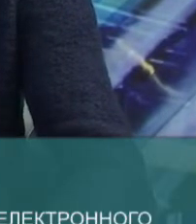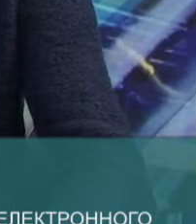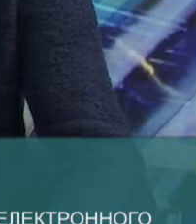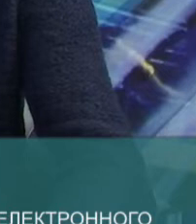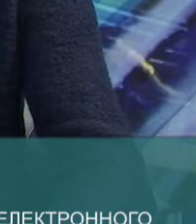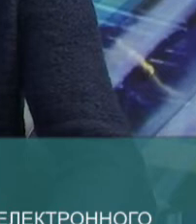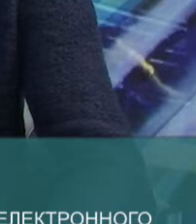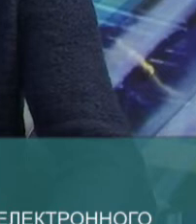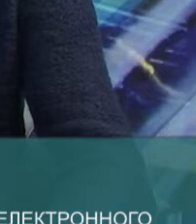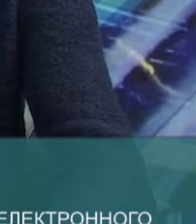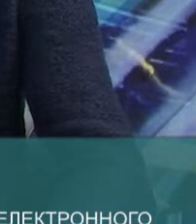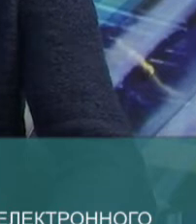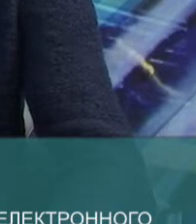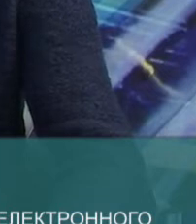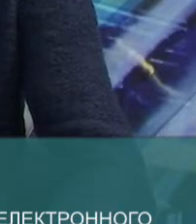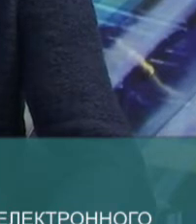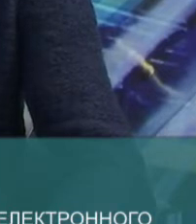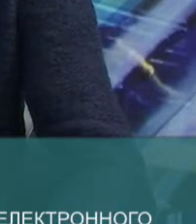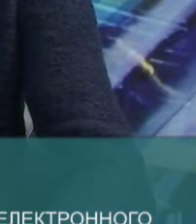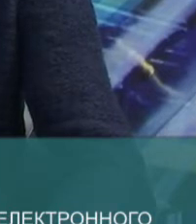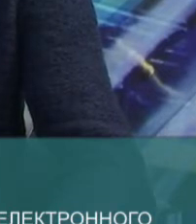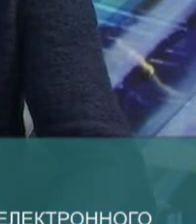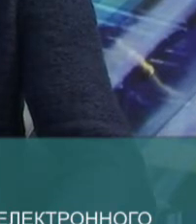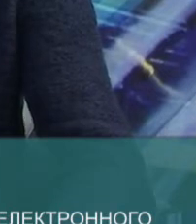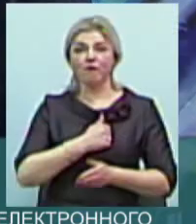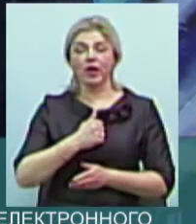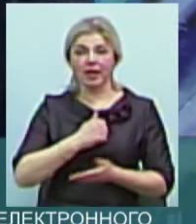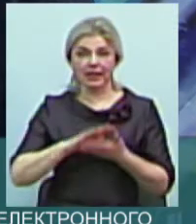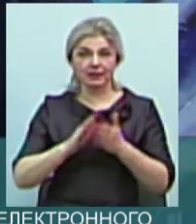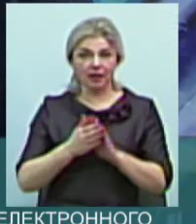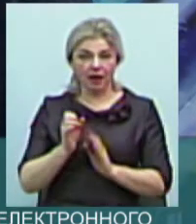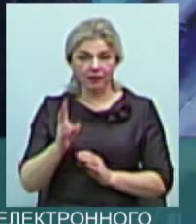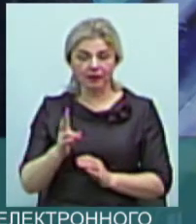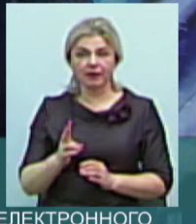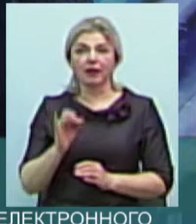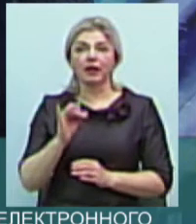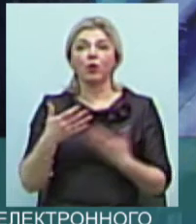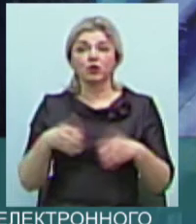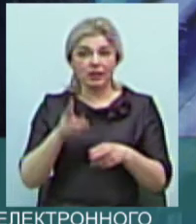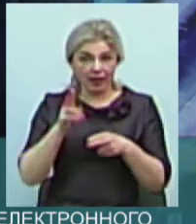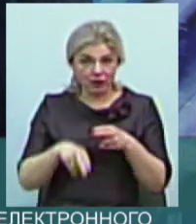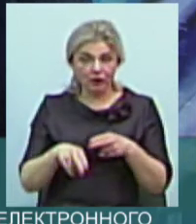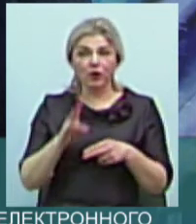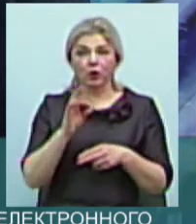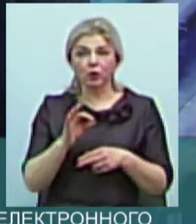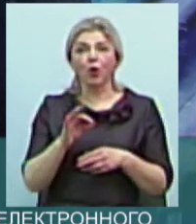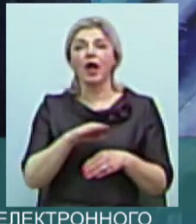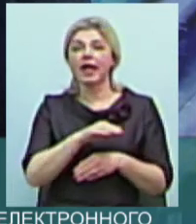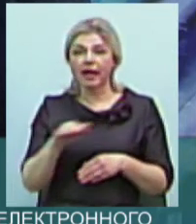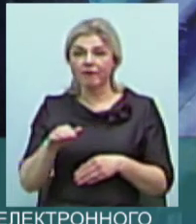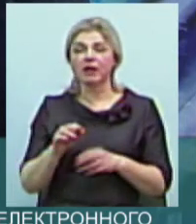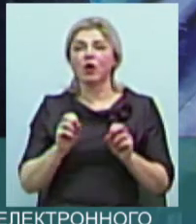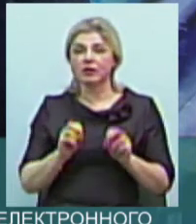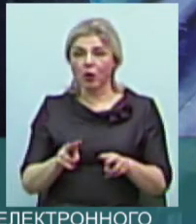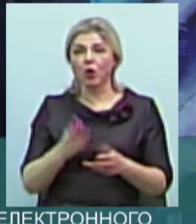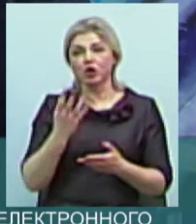областей, в яких було введено воєнний стан. І вже він закінчився, але рівень загрози ще триває